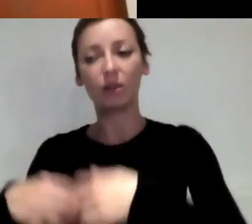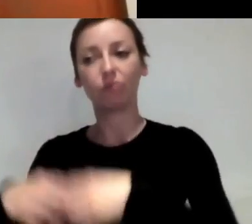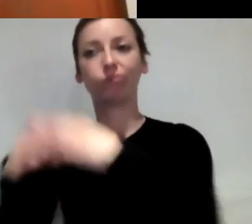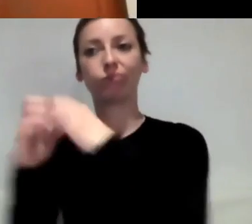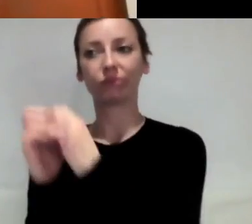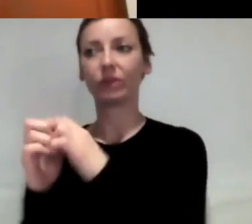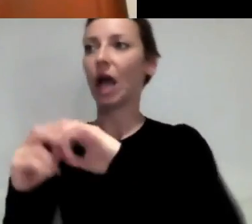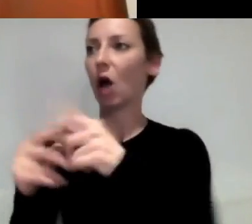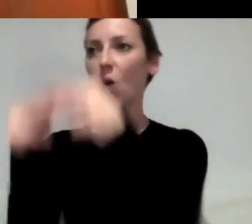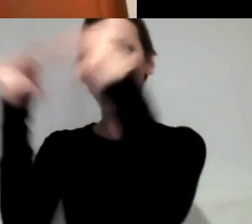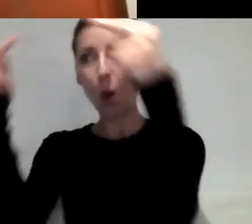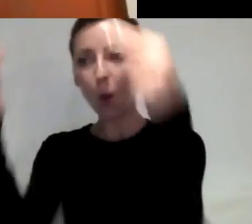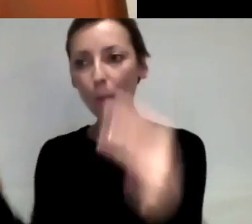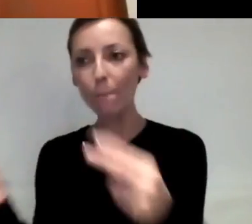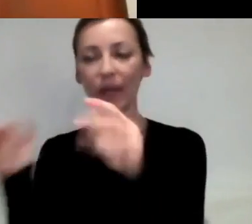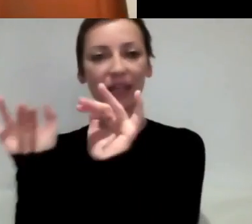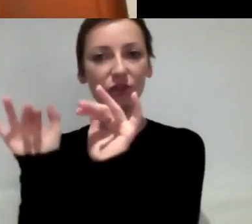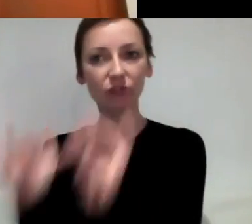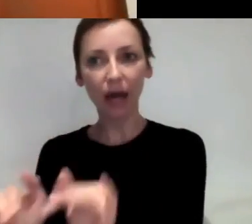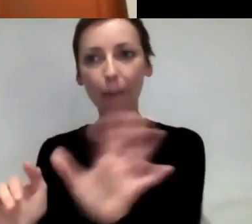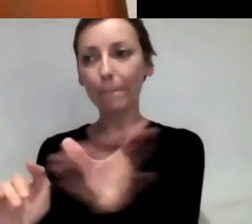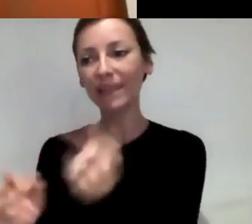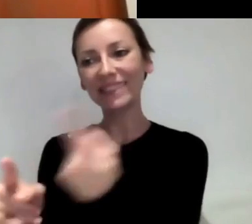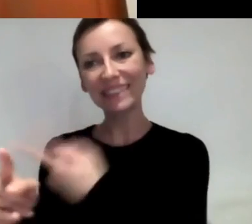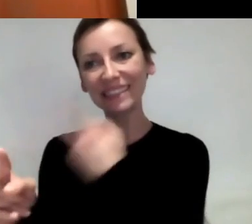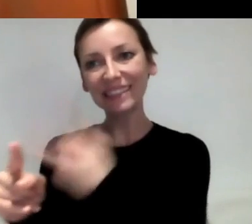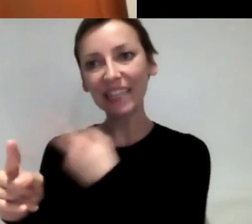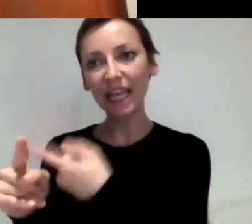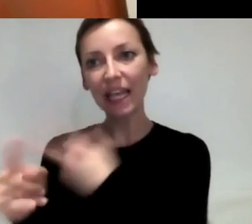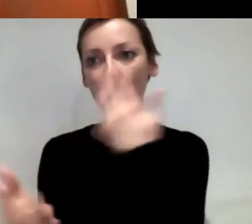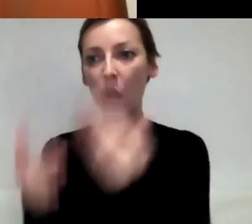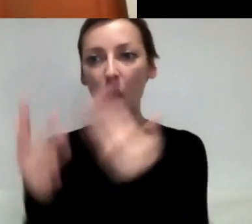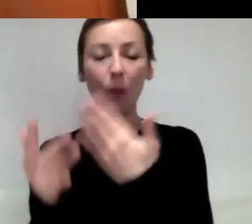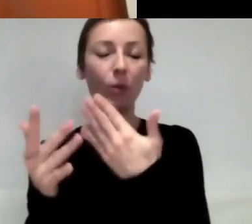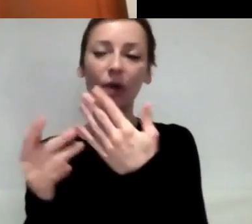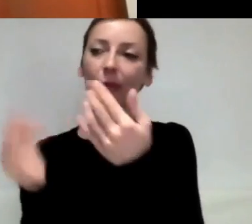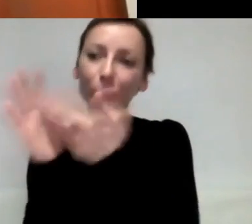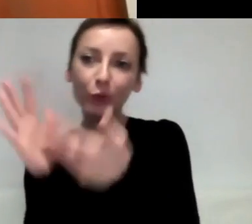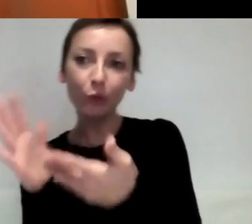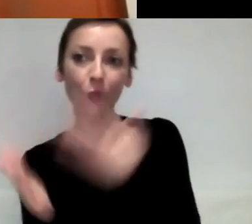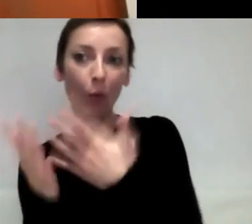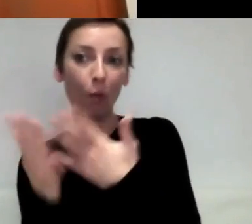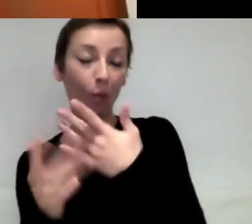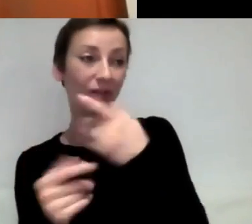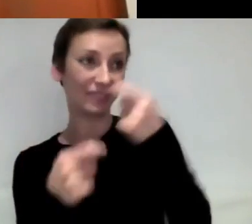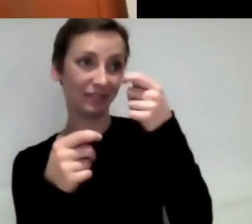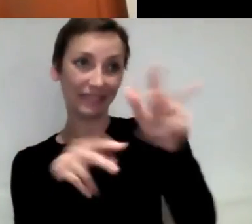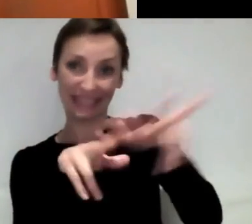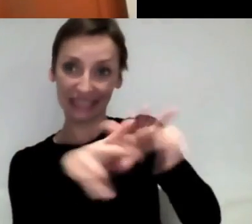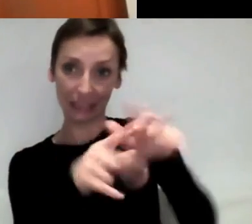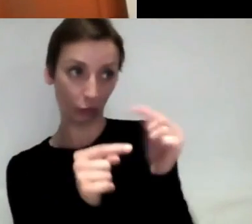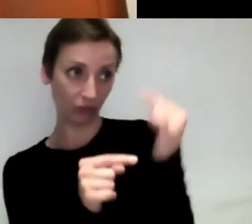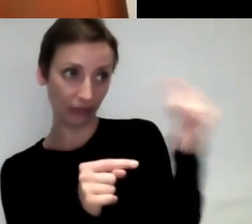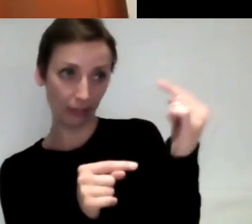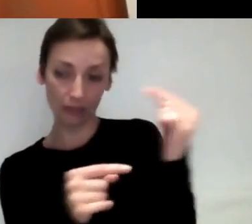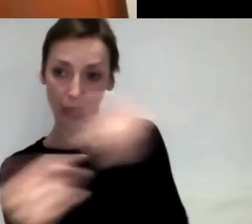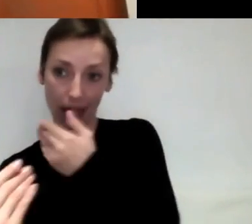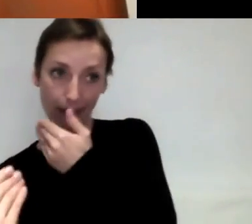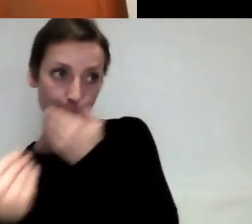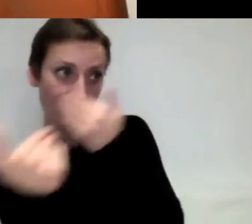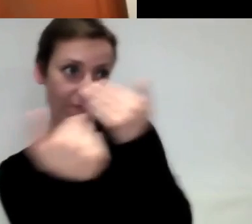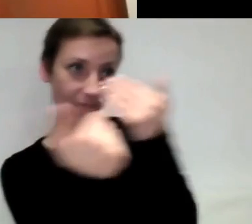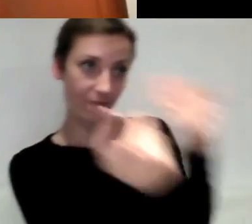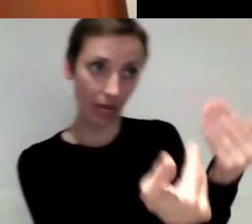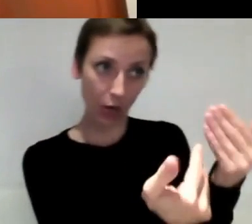also einen Tracker haben, ob die Regierung ihre Empfehlungen umgesetzt hat, inwieweit, ob das grün,